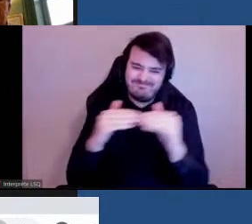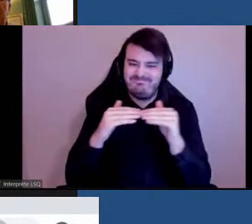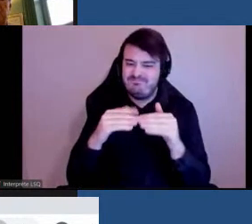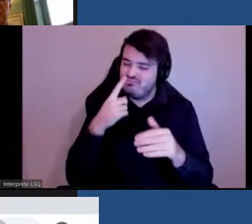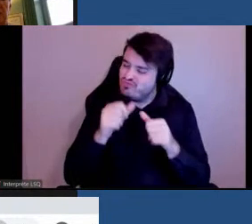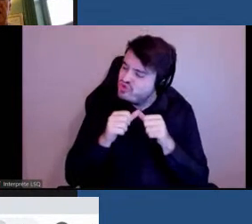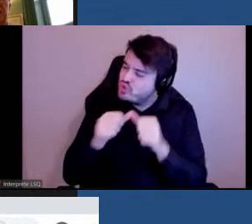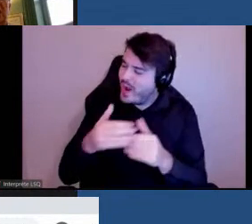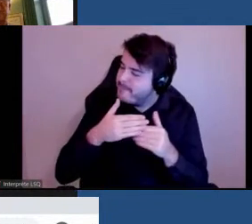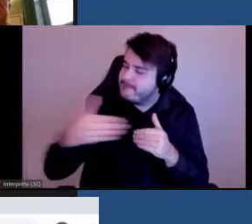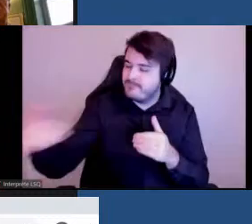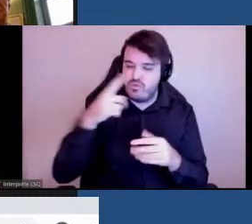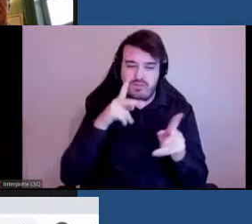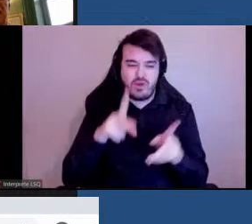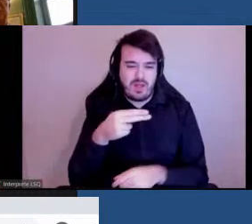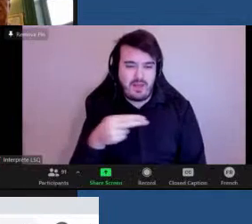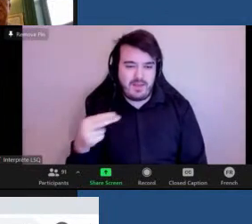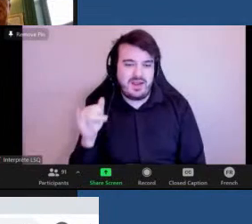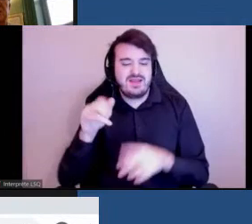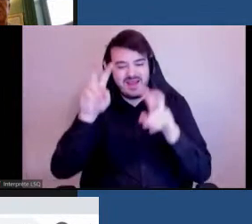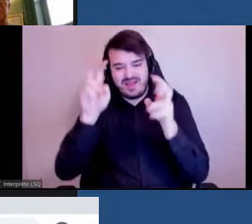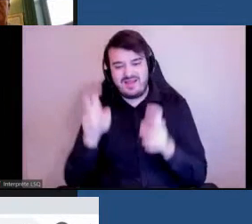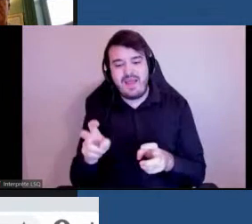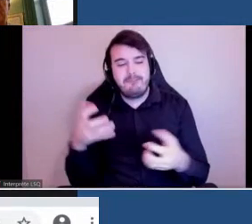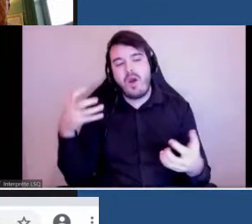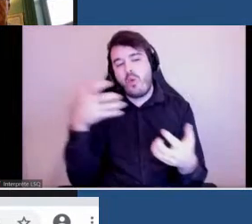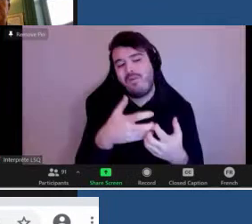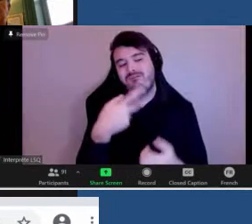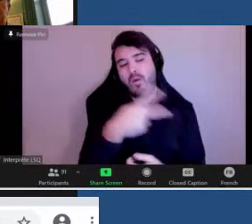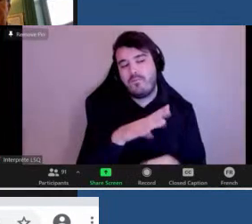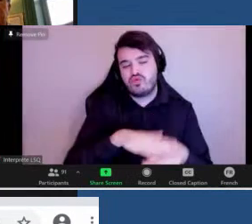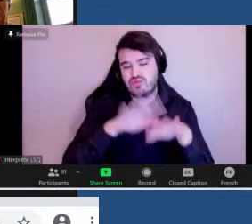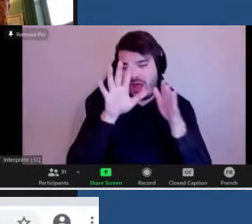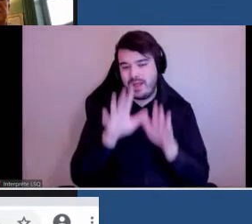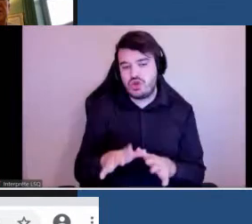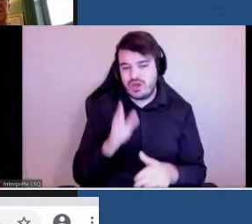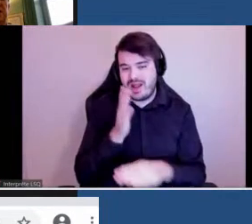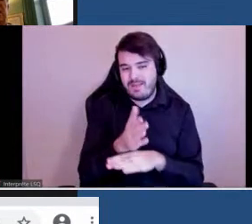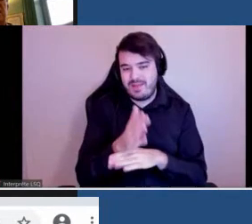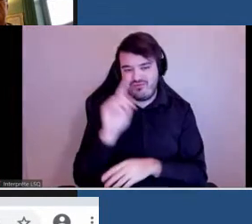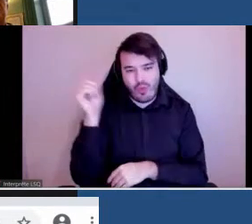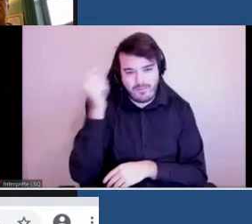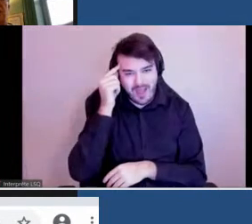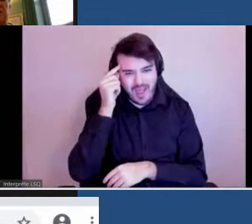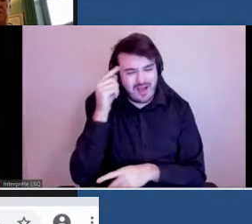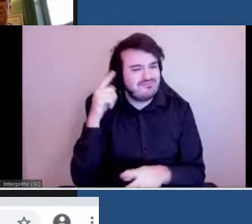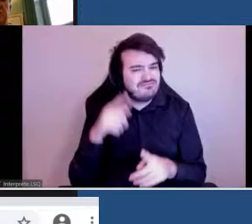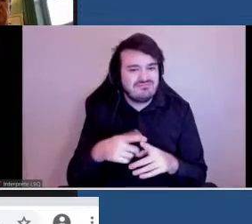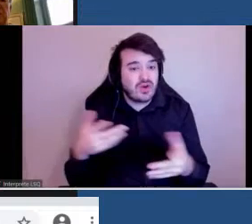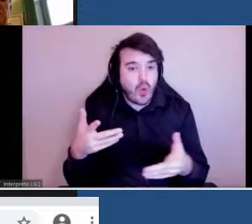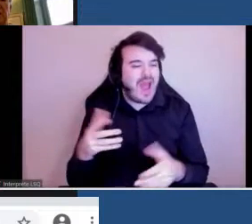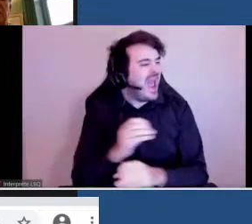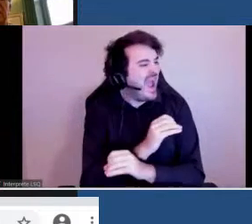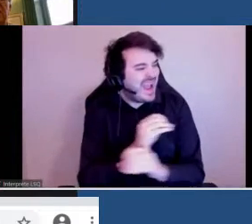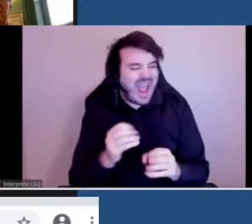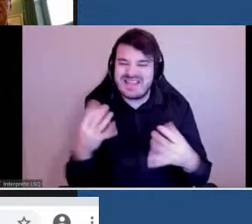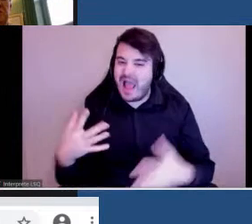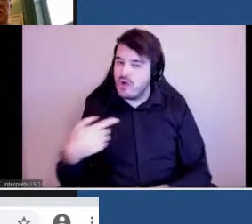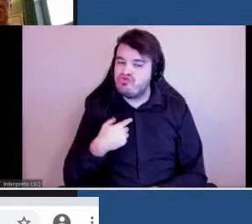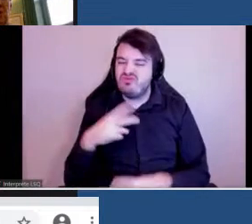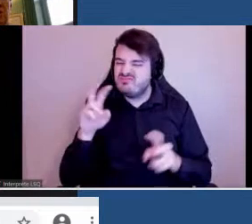sont des thèmes qui sont conformes à la stratégie d'accessibilité du gouvernement qui n rien sur nous sans nous adopté.